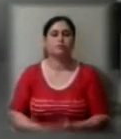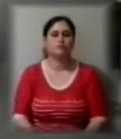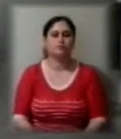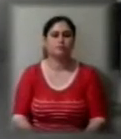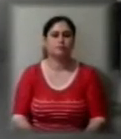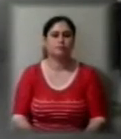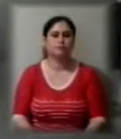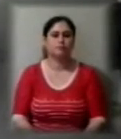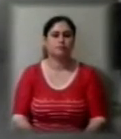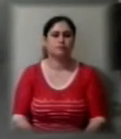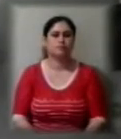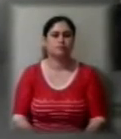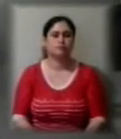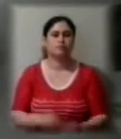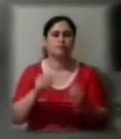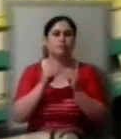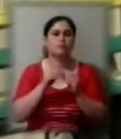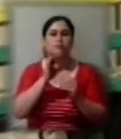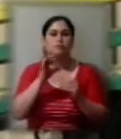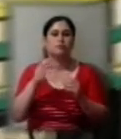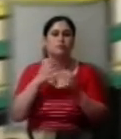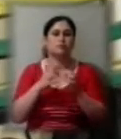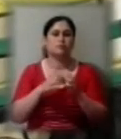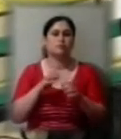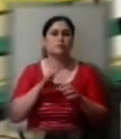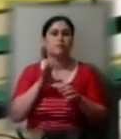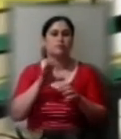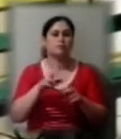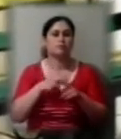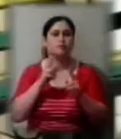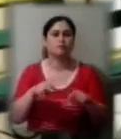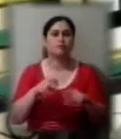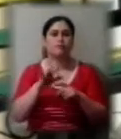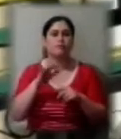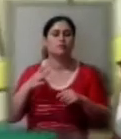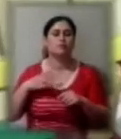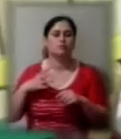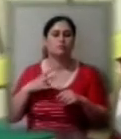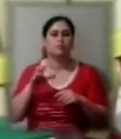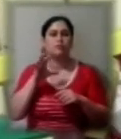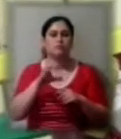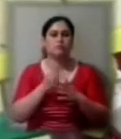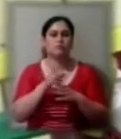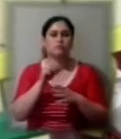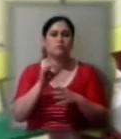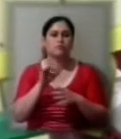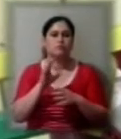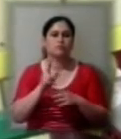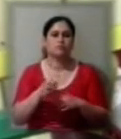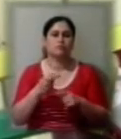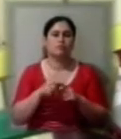10-та година. Херсонська автостанція. Пасажирка Віта очікує на автобус до Скадовська. «Блаблакар дивлюсь.